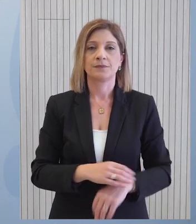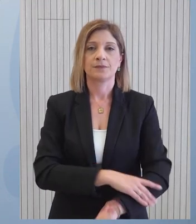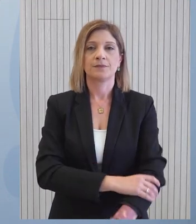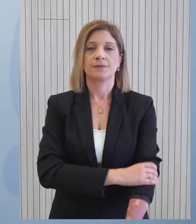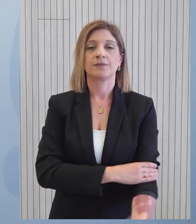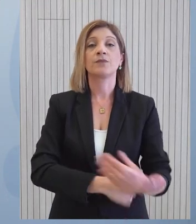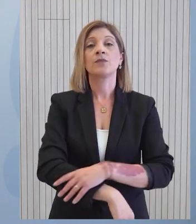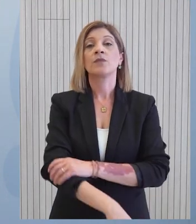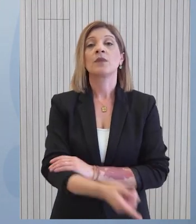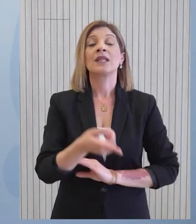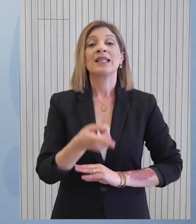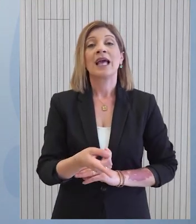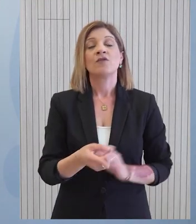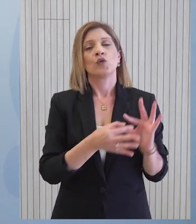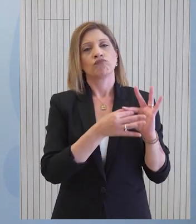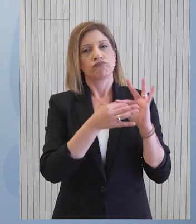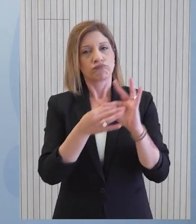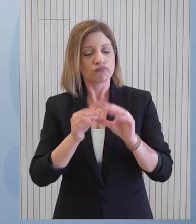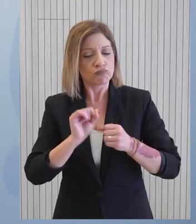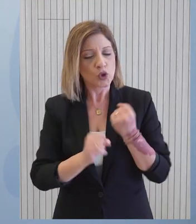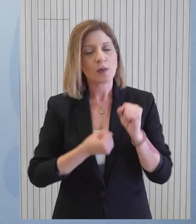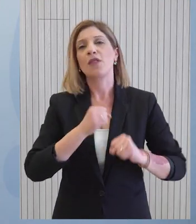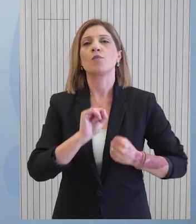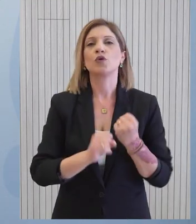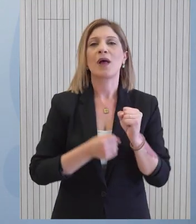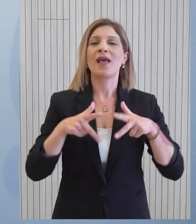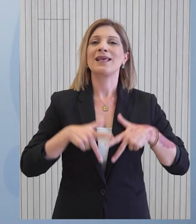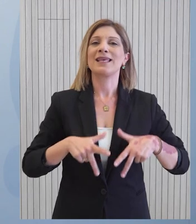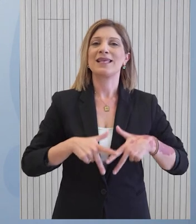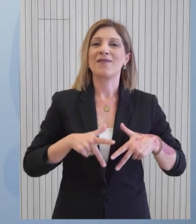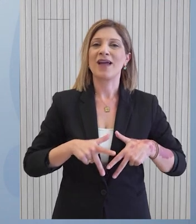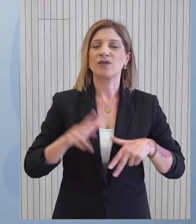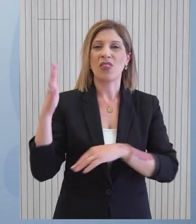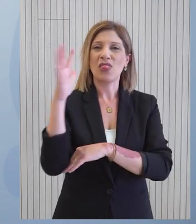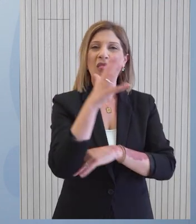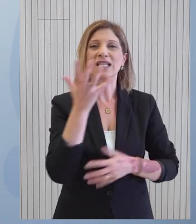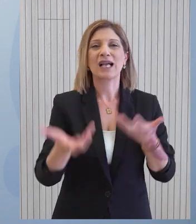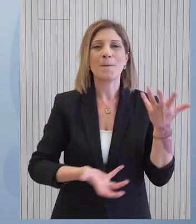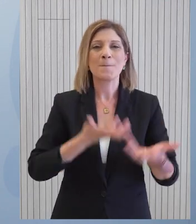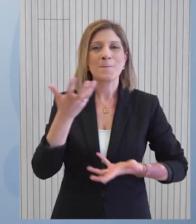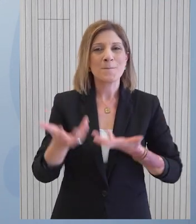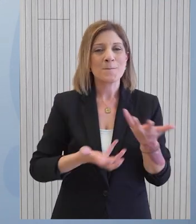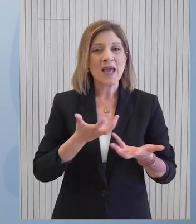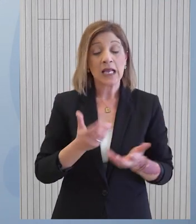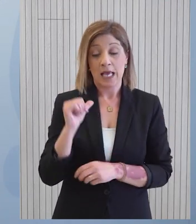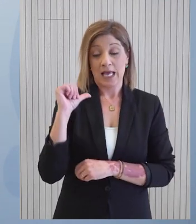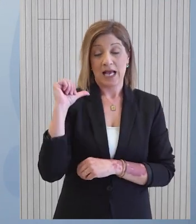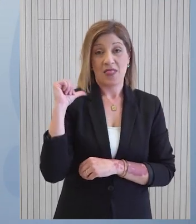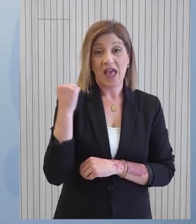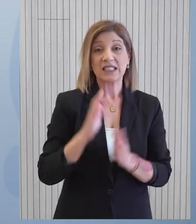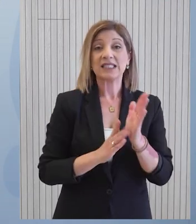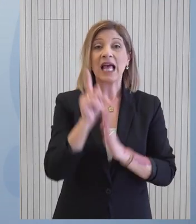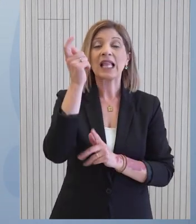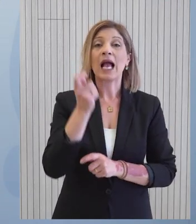Στο πλαίσιο της διαρκούς προσπάθειας της κυβέρνησης για πρόληψη και αντιμετώπιση των δασικών πυρκαγιών επιτεύχθηκε χθες, 11